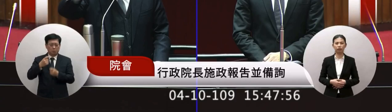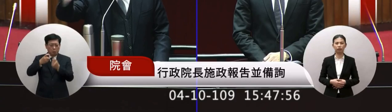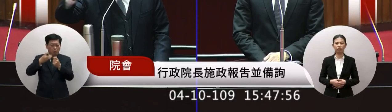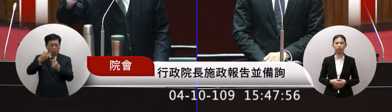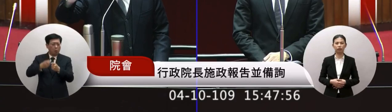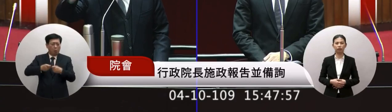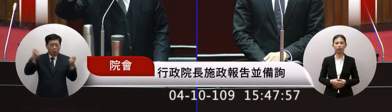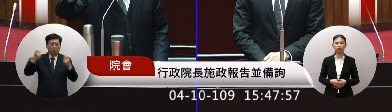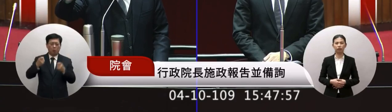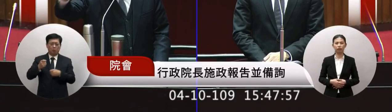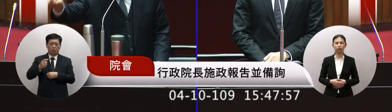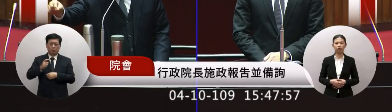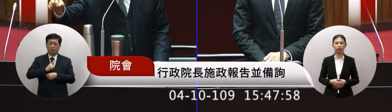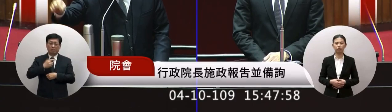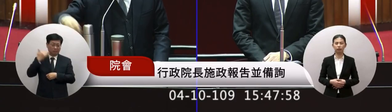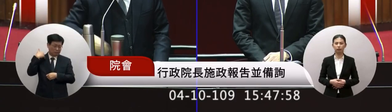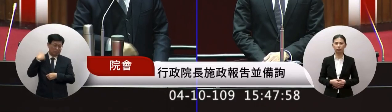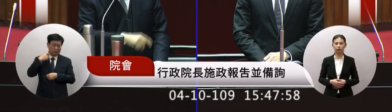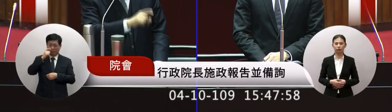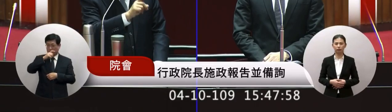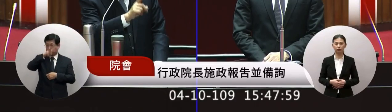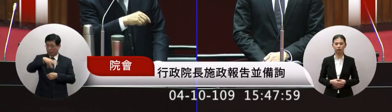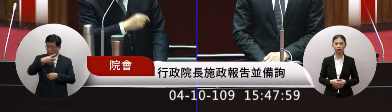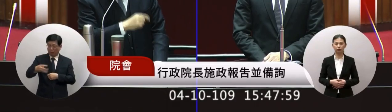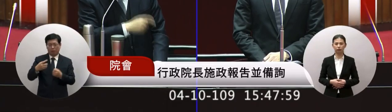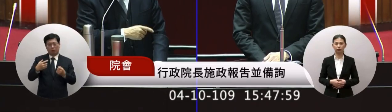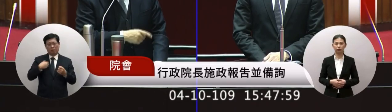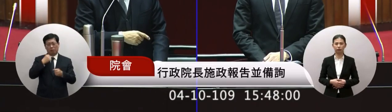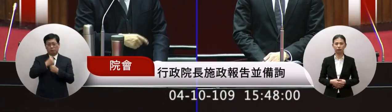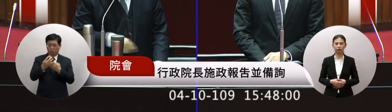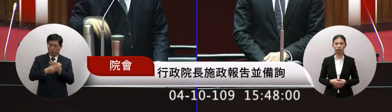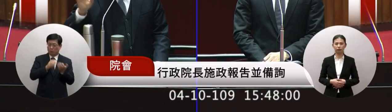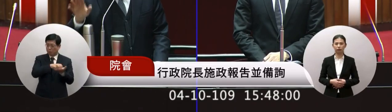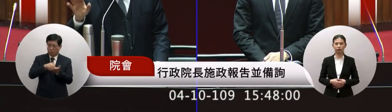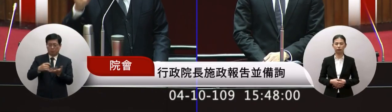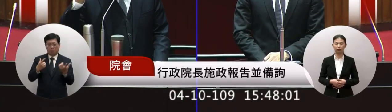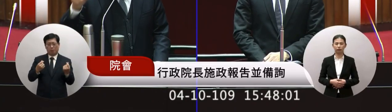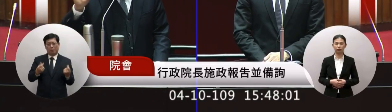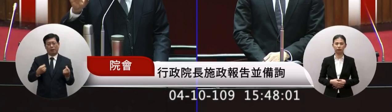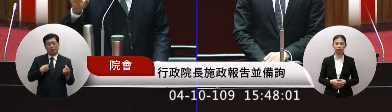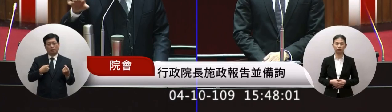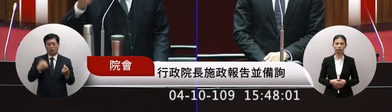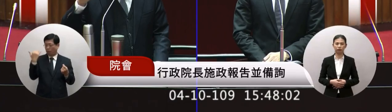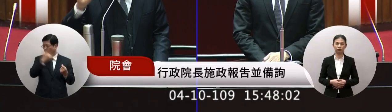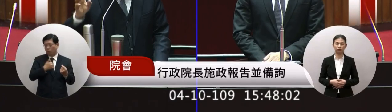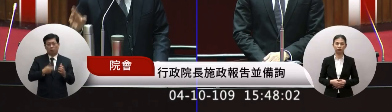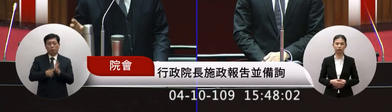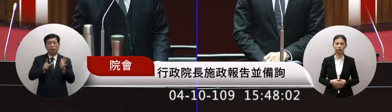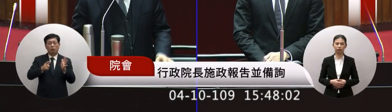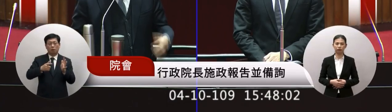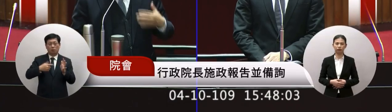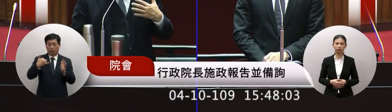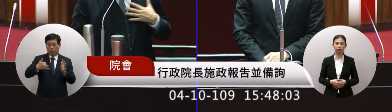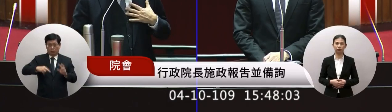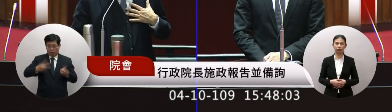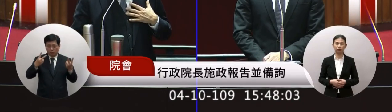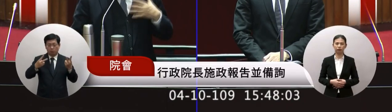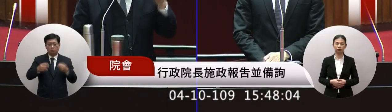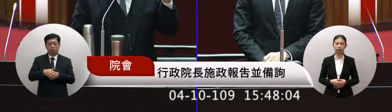他的標誌是這樣就是他的組織是這樣所以這方面有的我